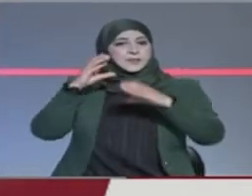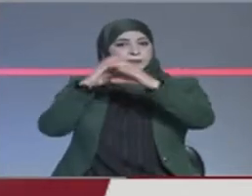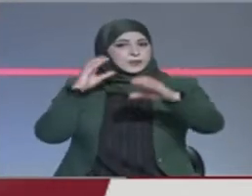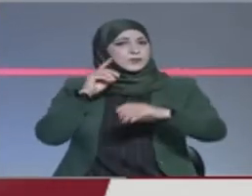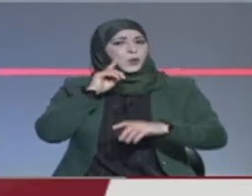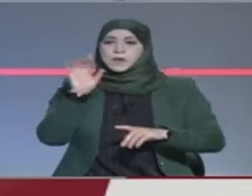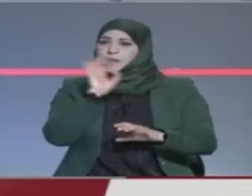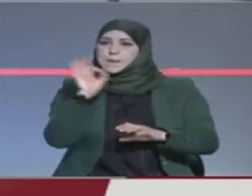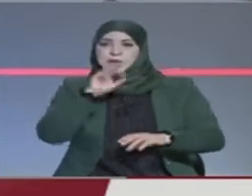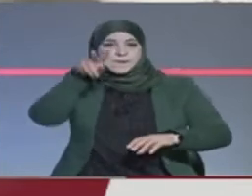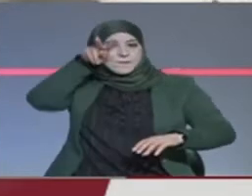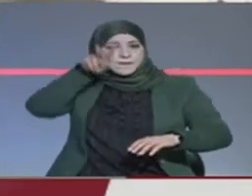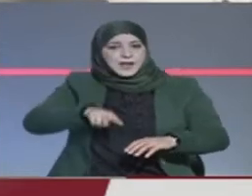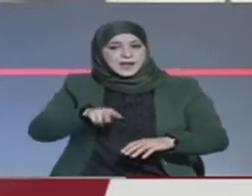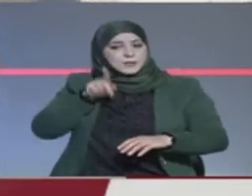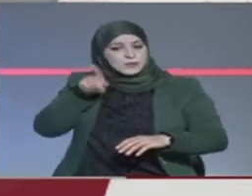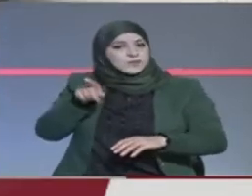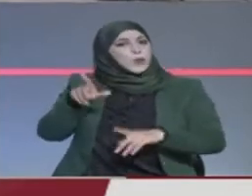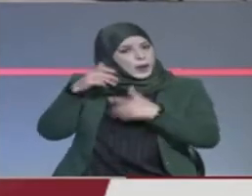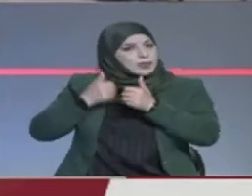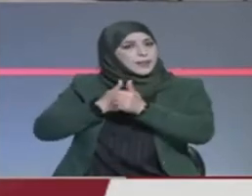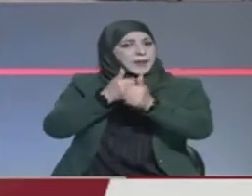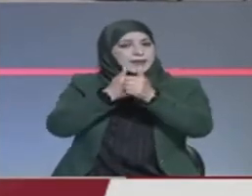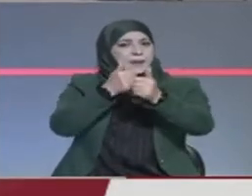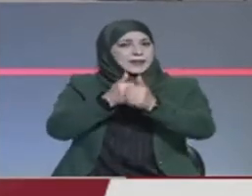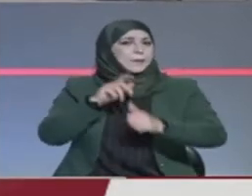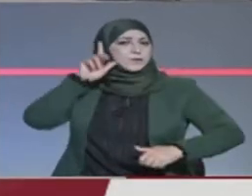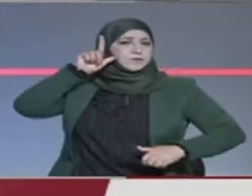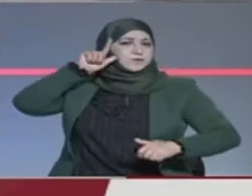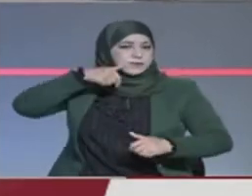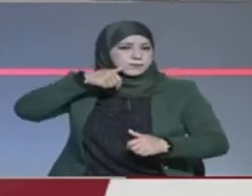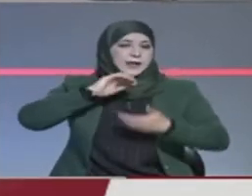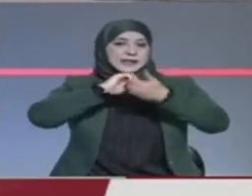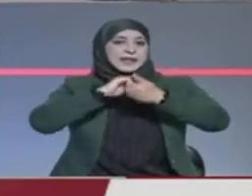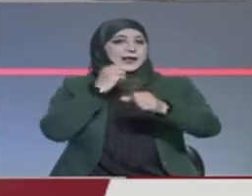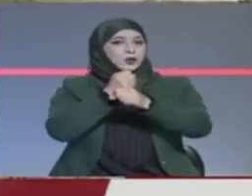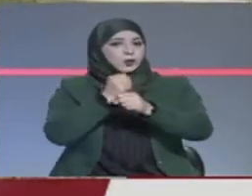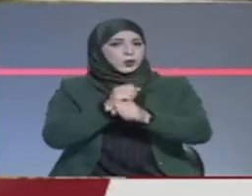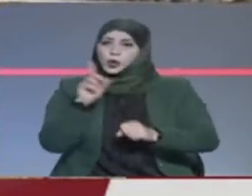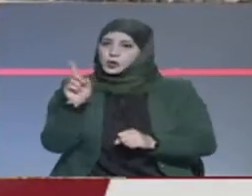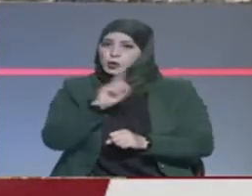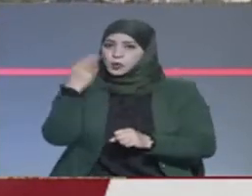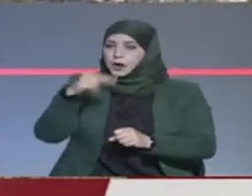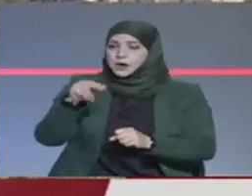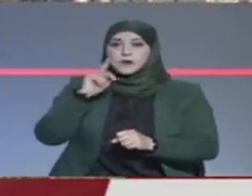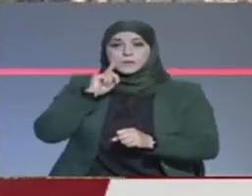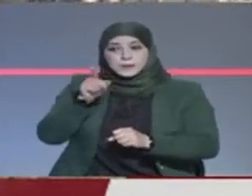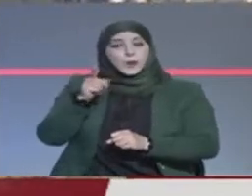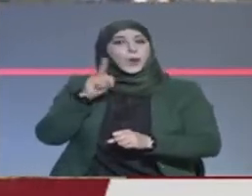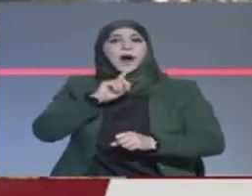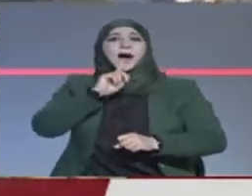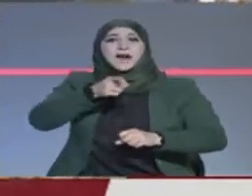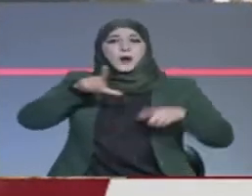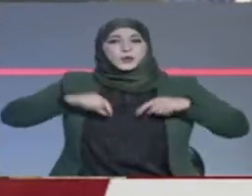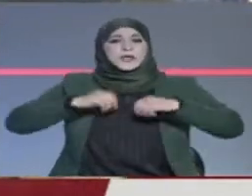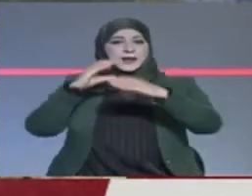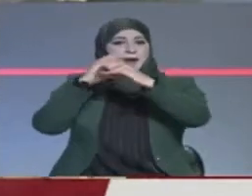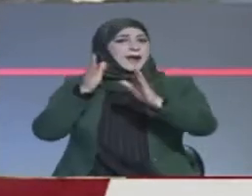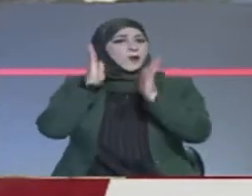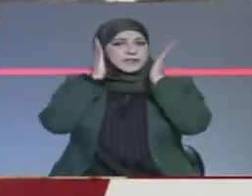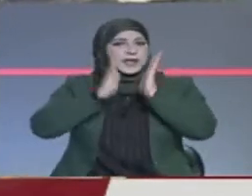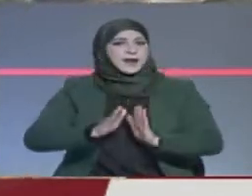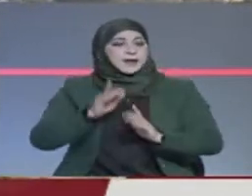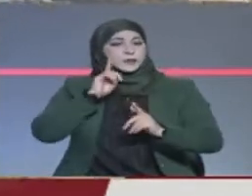صحة لكون اتخاذه تم بضغط من الاتحاد العام التونسي للشغل معربا عن احترامه للاتحاد